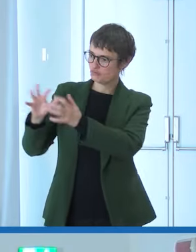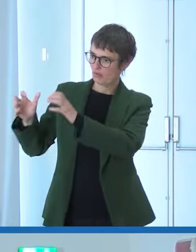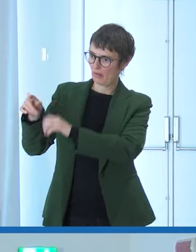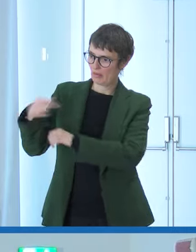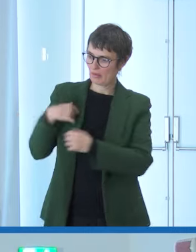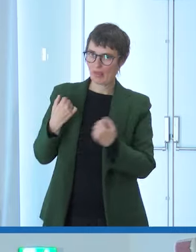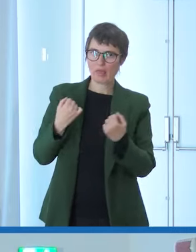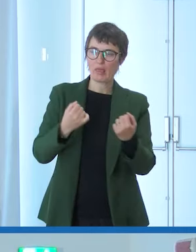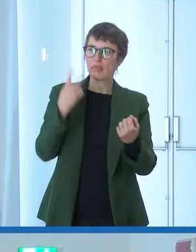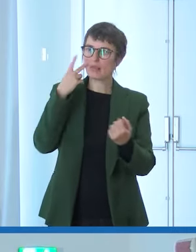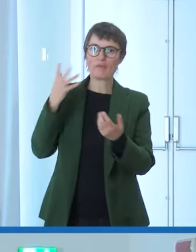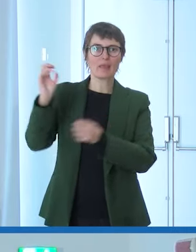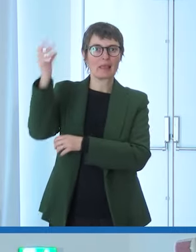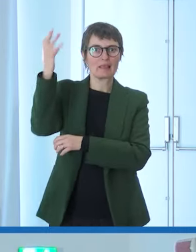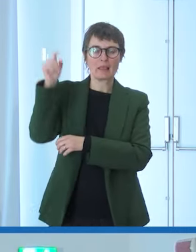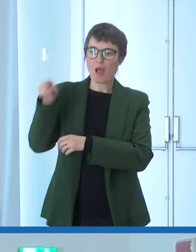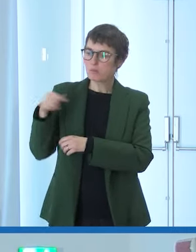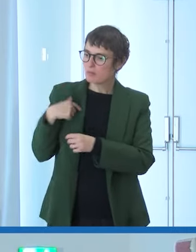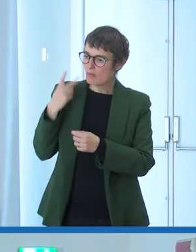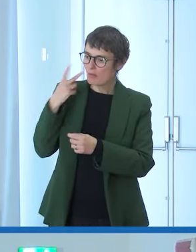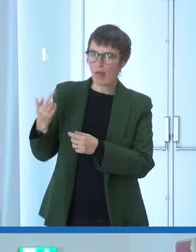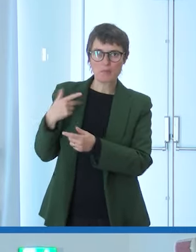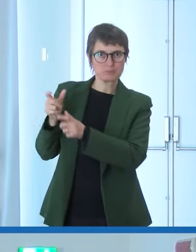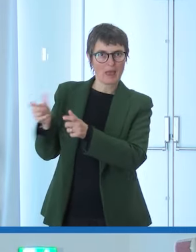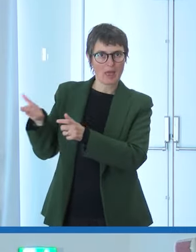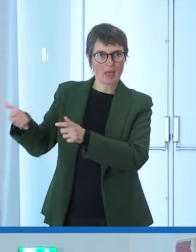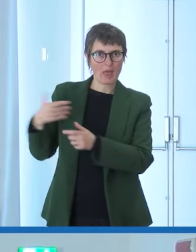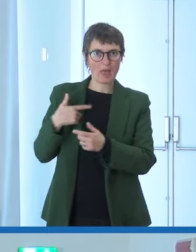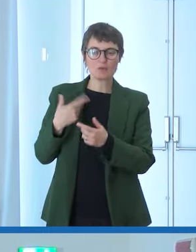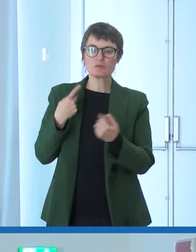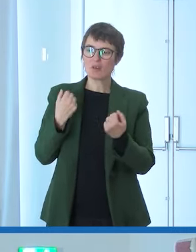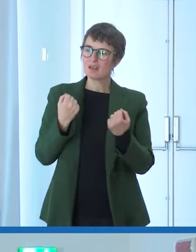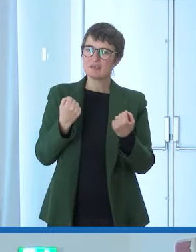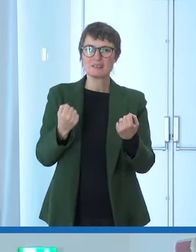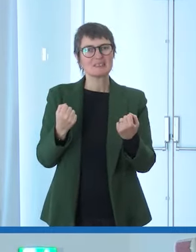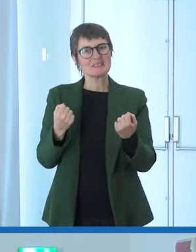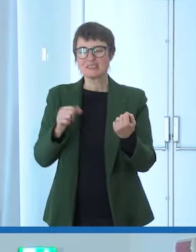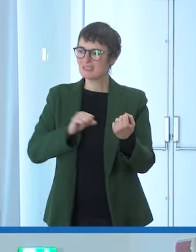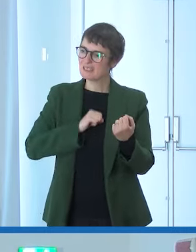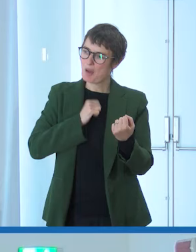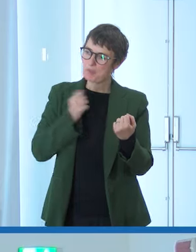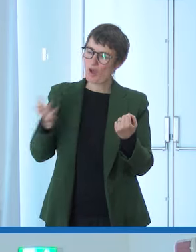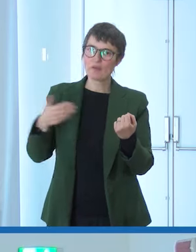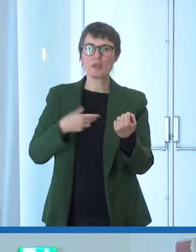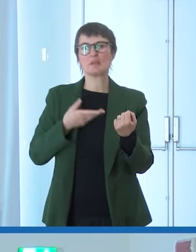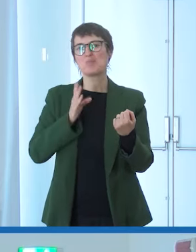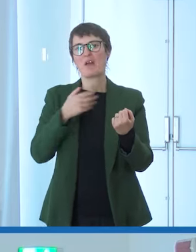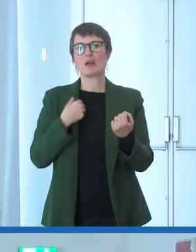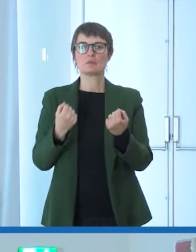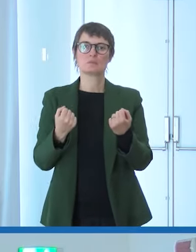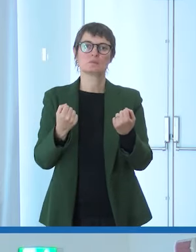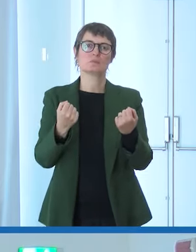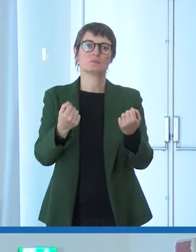le ambulanze le persone che stanno dentro e dici poverino però poi cammini oltre perché sembra che la cosa non interessa a te quindi